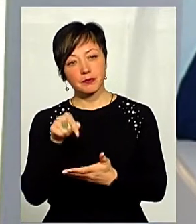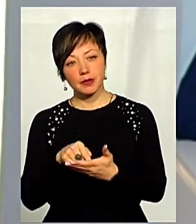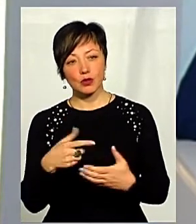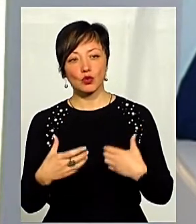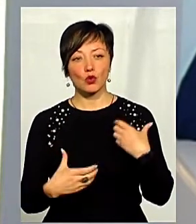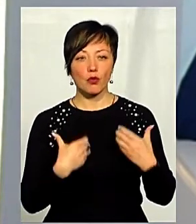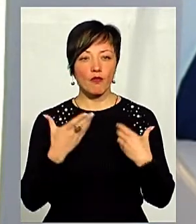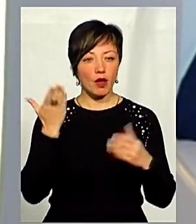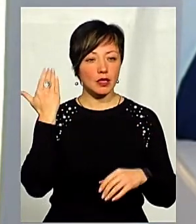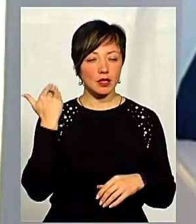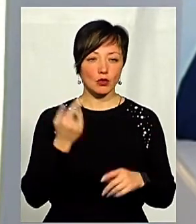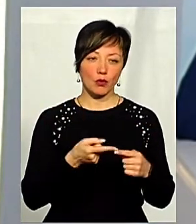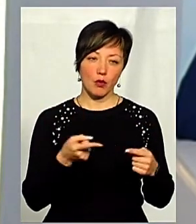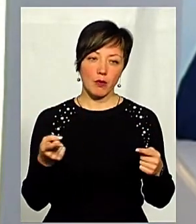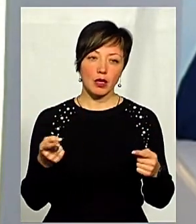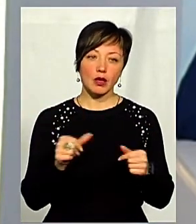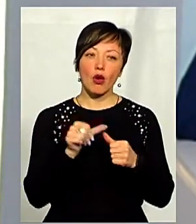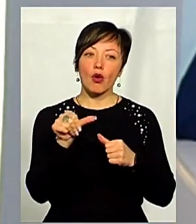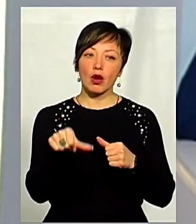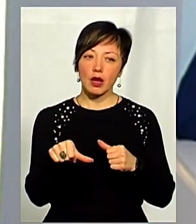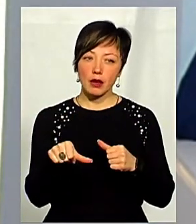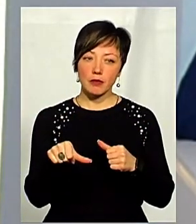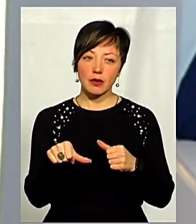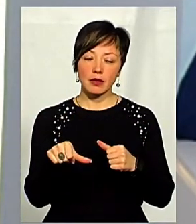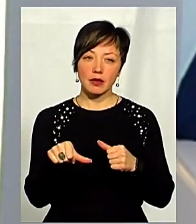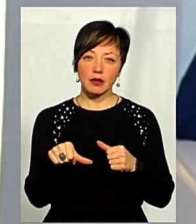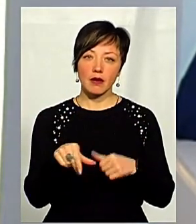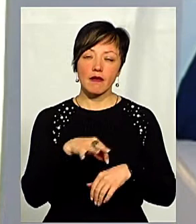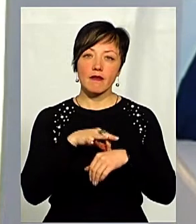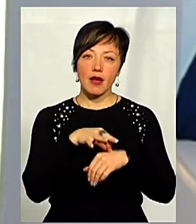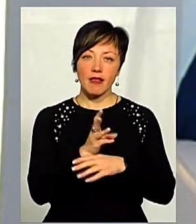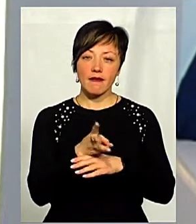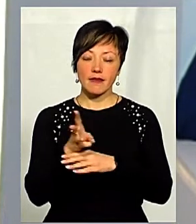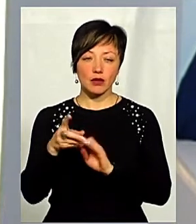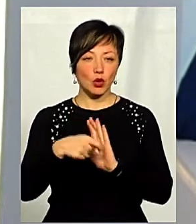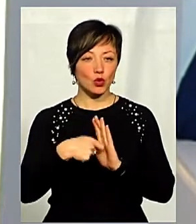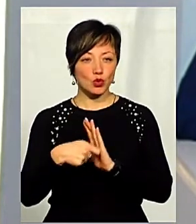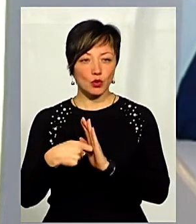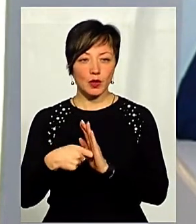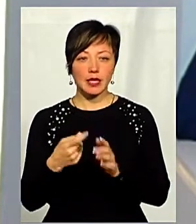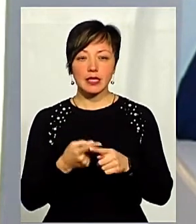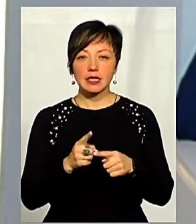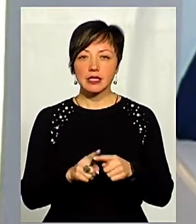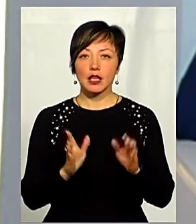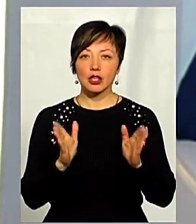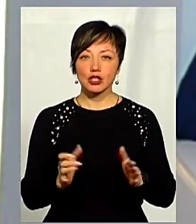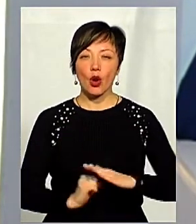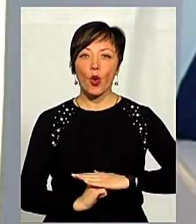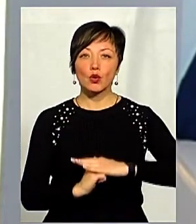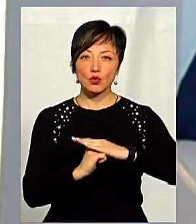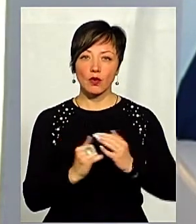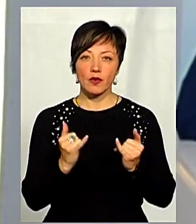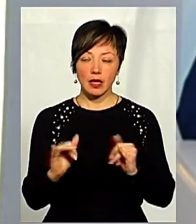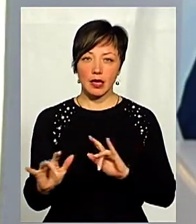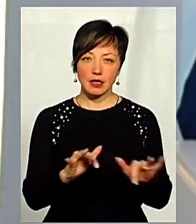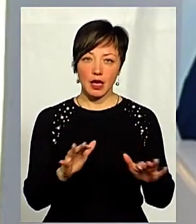турбувало на той момент. А окремі з них навіть ввели відповідну відеозйомку. Але це лише основа для діяльності,